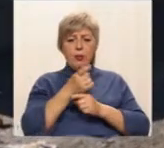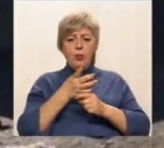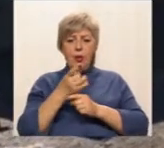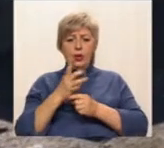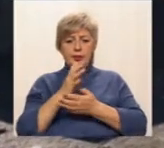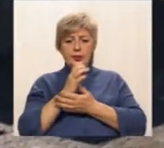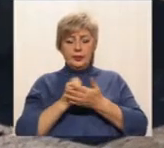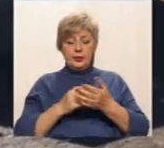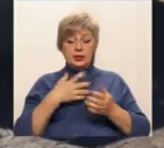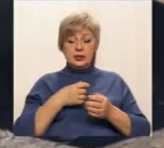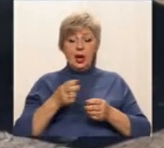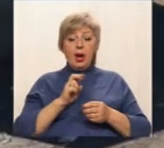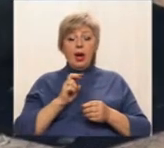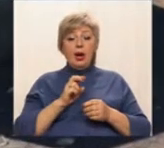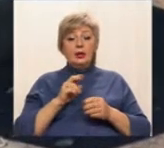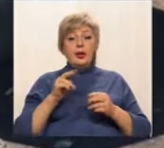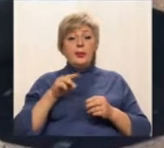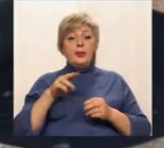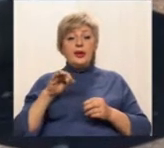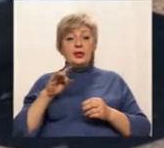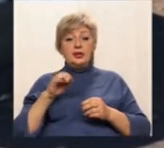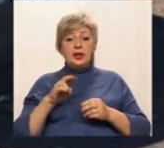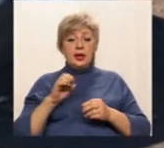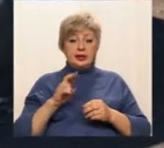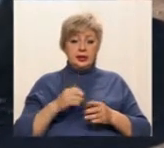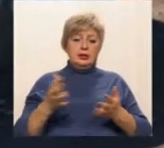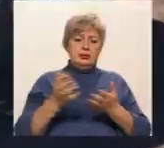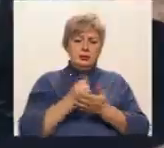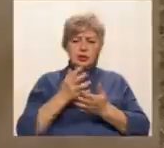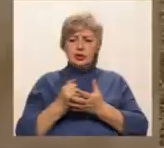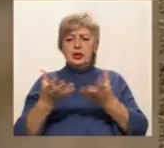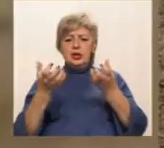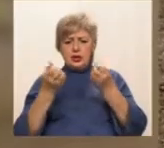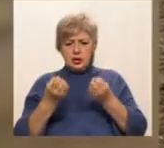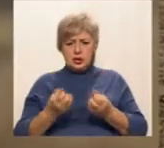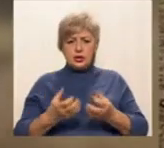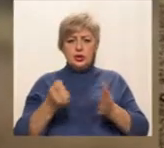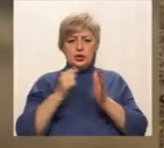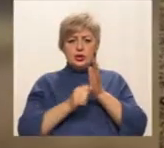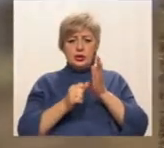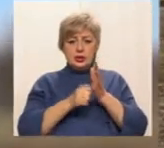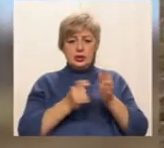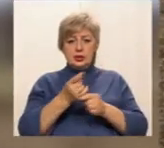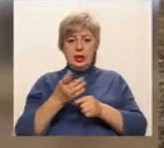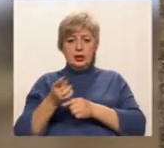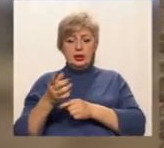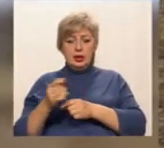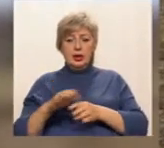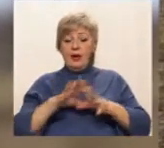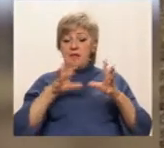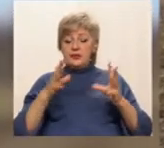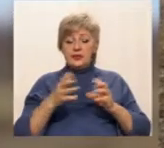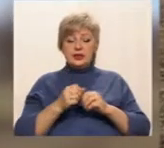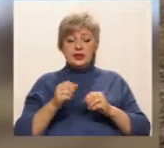на місце подій, обстежили територію та виявили ще 60 артилерійських снарядів калібру 76 міліметрів. Всі